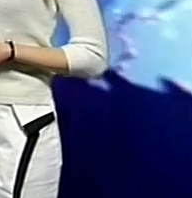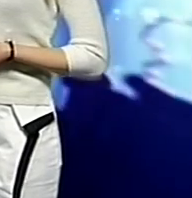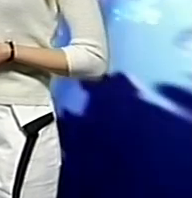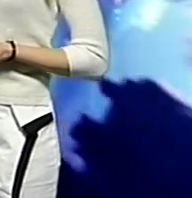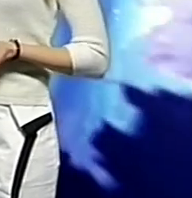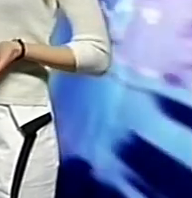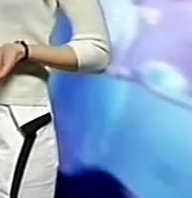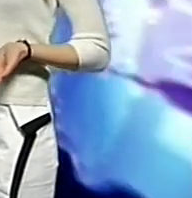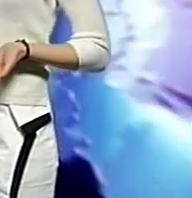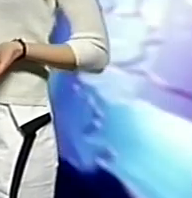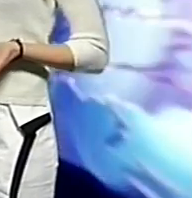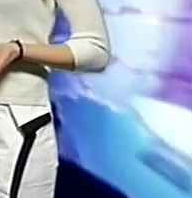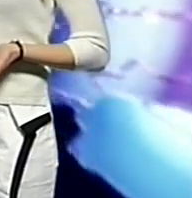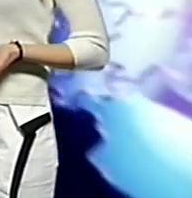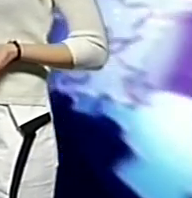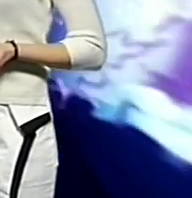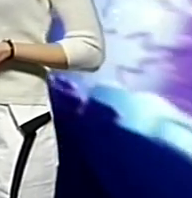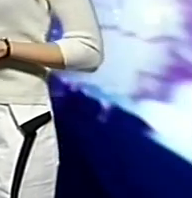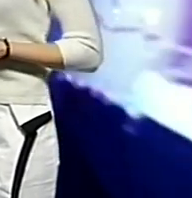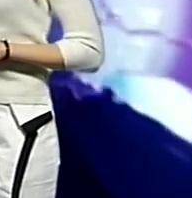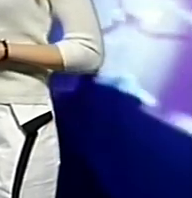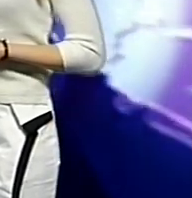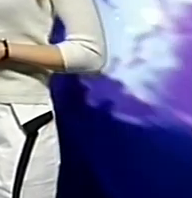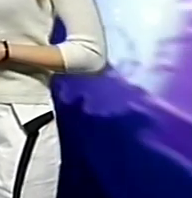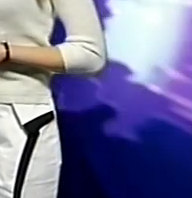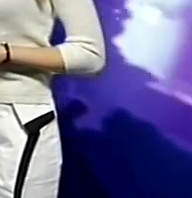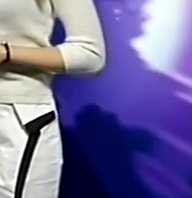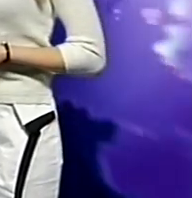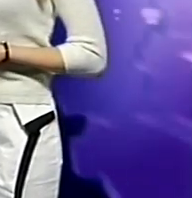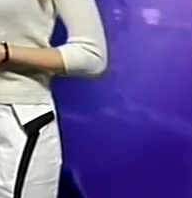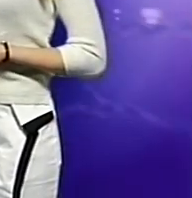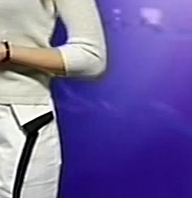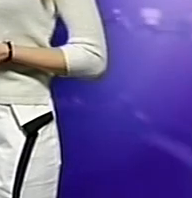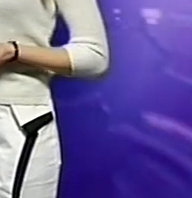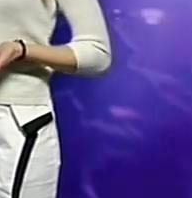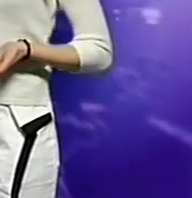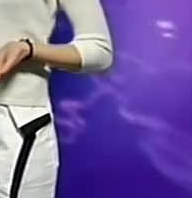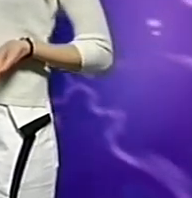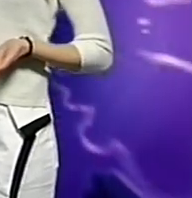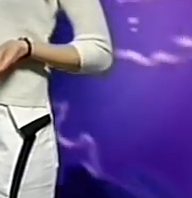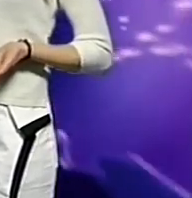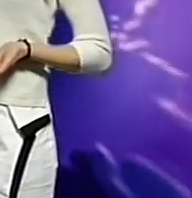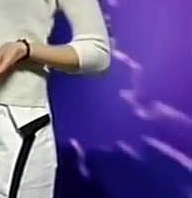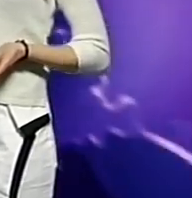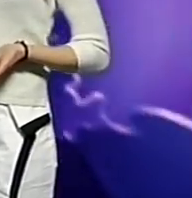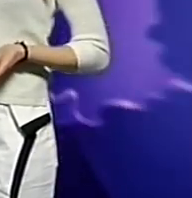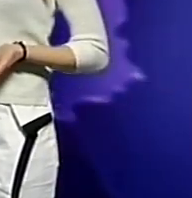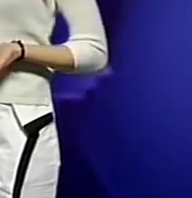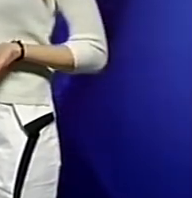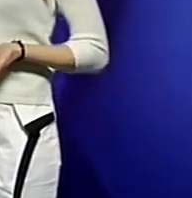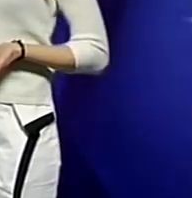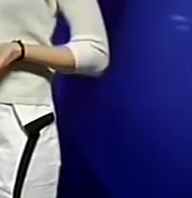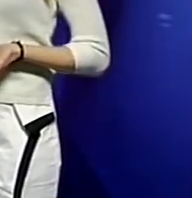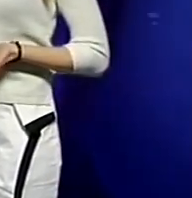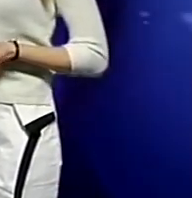засмучують, але я гадаю, що кожен погодиться, що чудова погода з самого ранку може надати дню гарний початок і